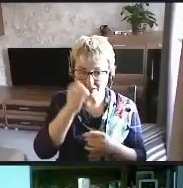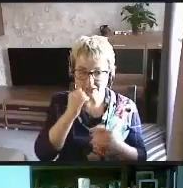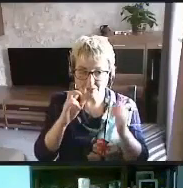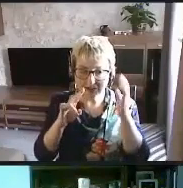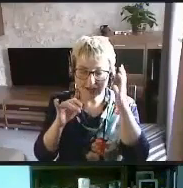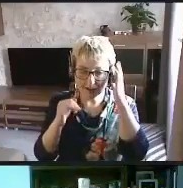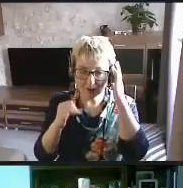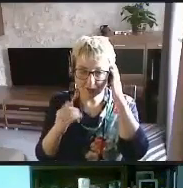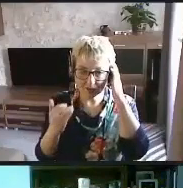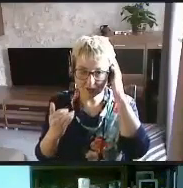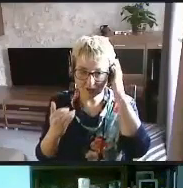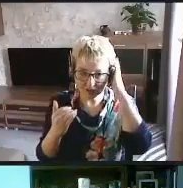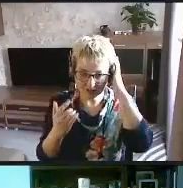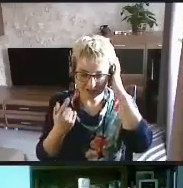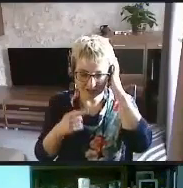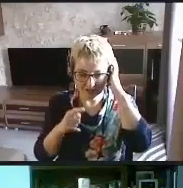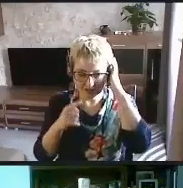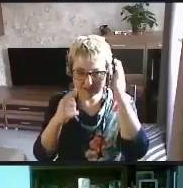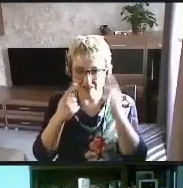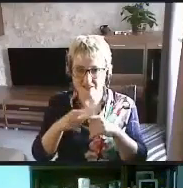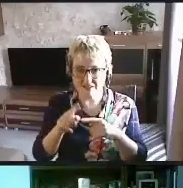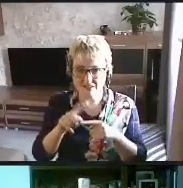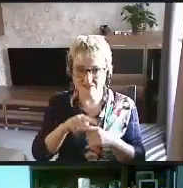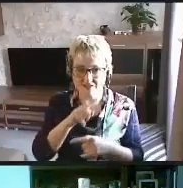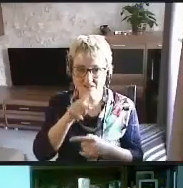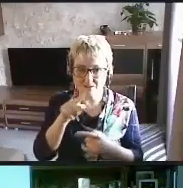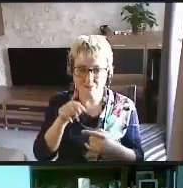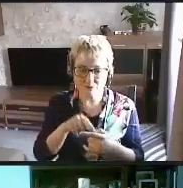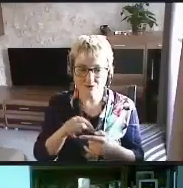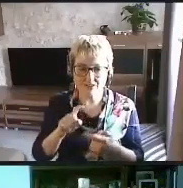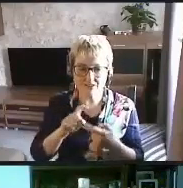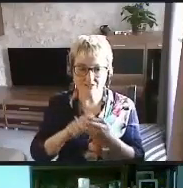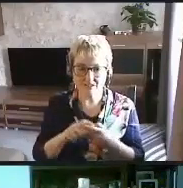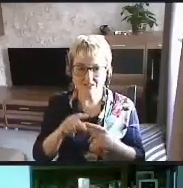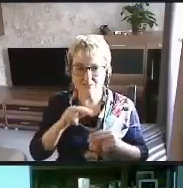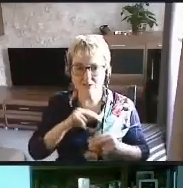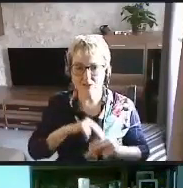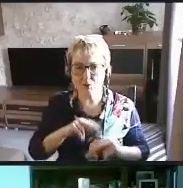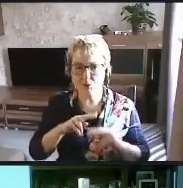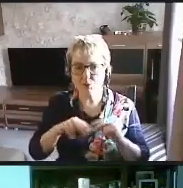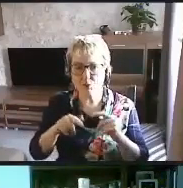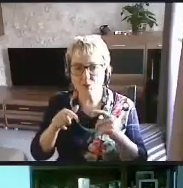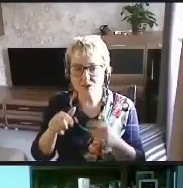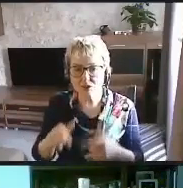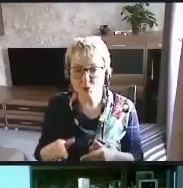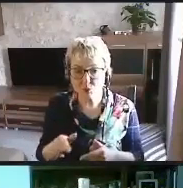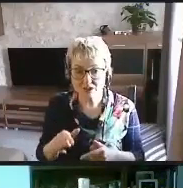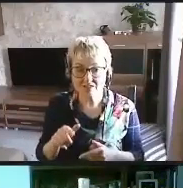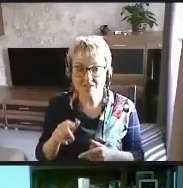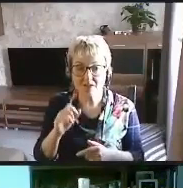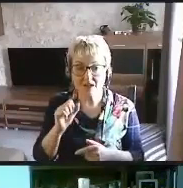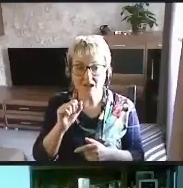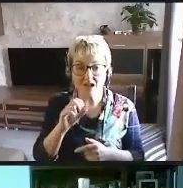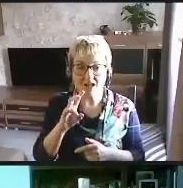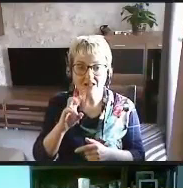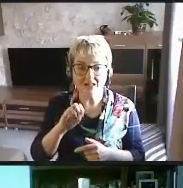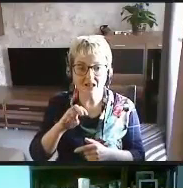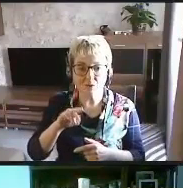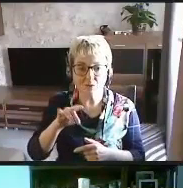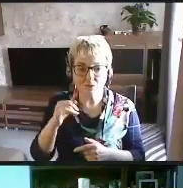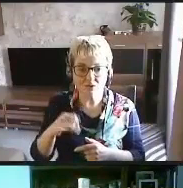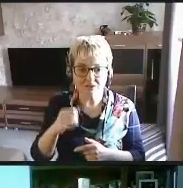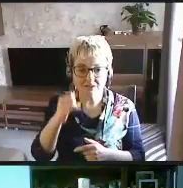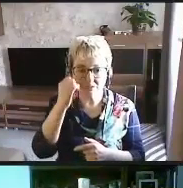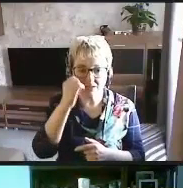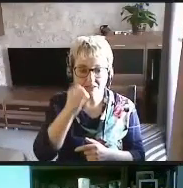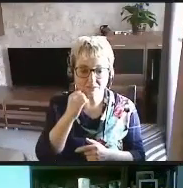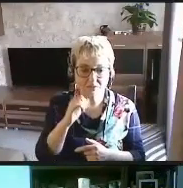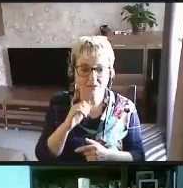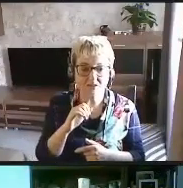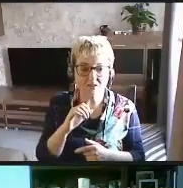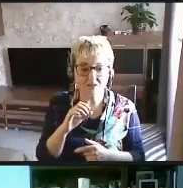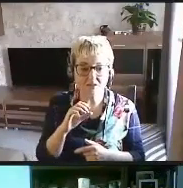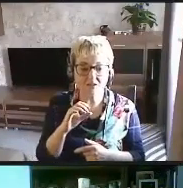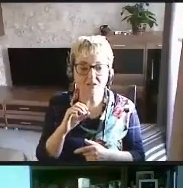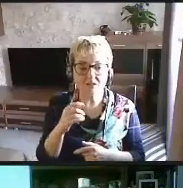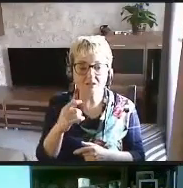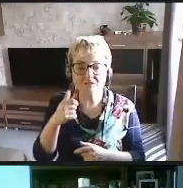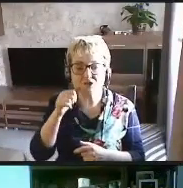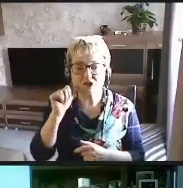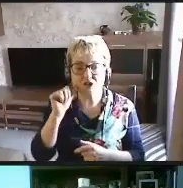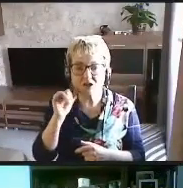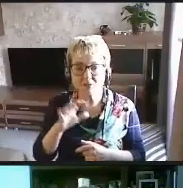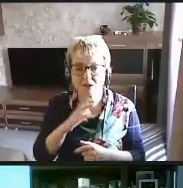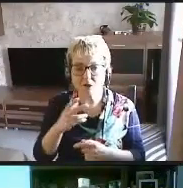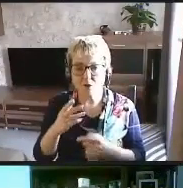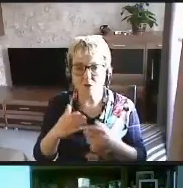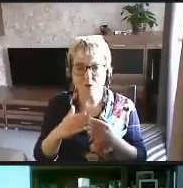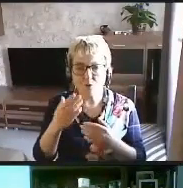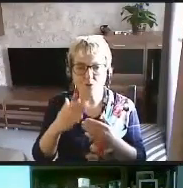Анатолий. Сейчас есть один вопрос, как раз и связан и с трудоустройством. Анатолий, спасибо. Это Юлия Евсюкова. Вчера более